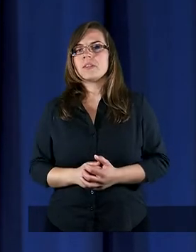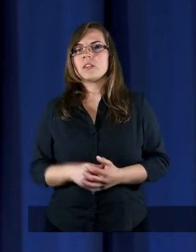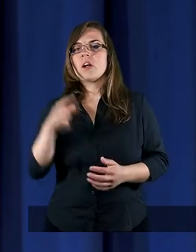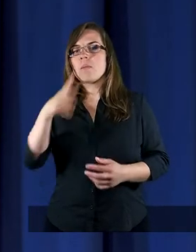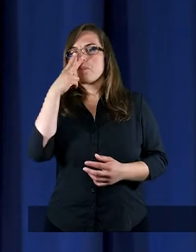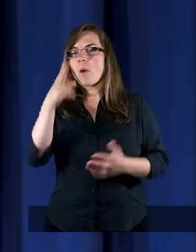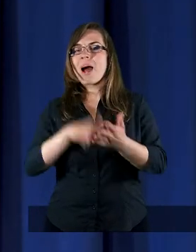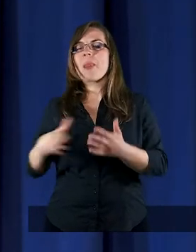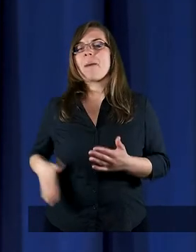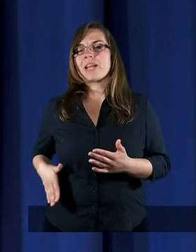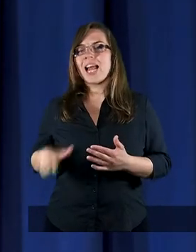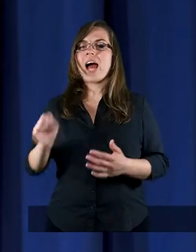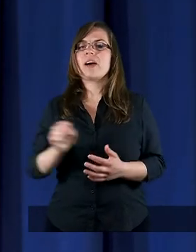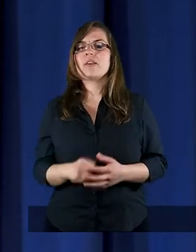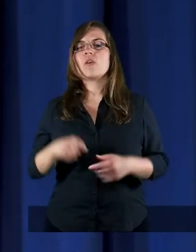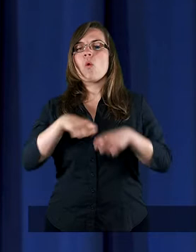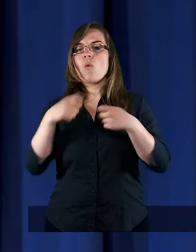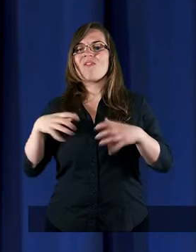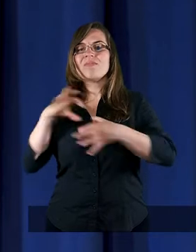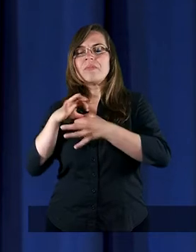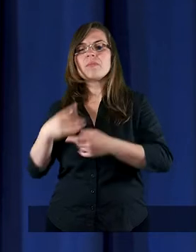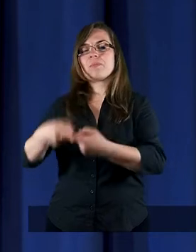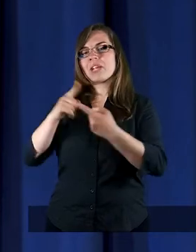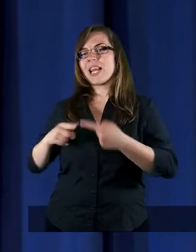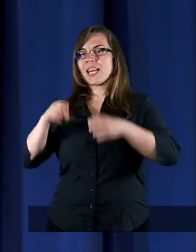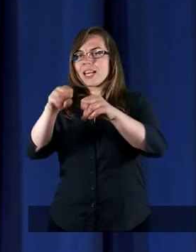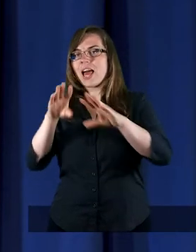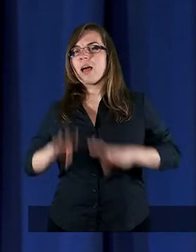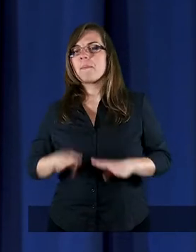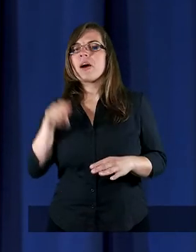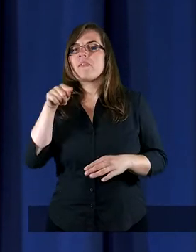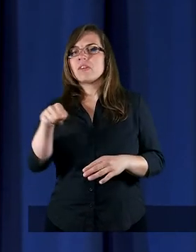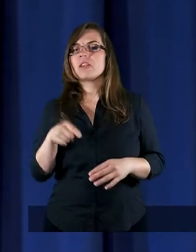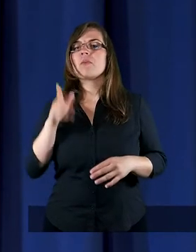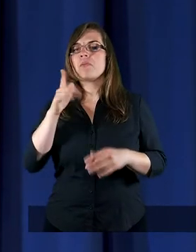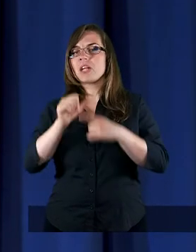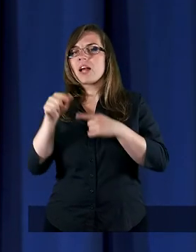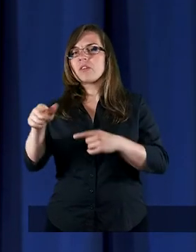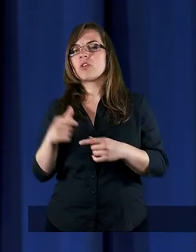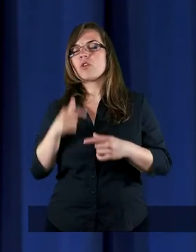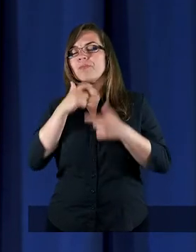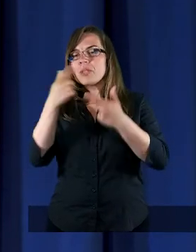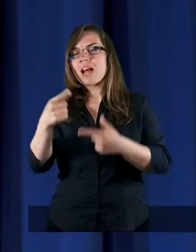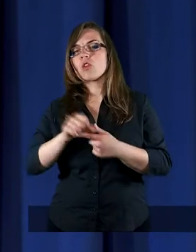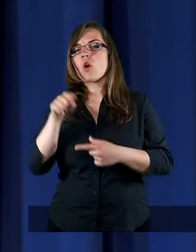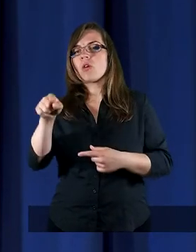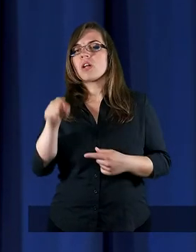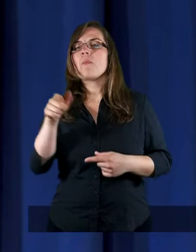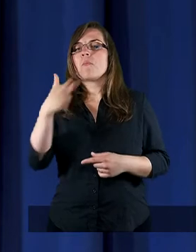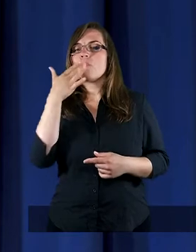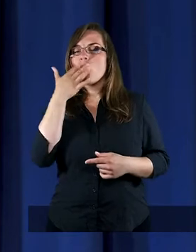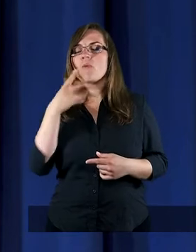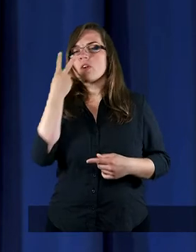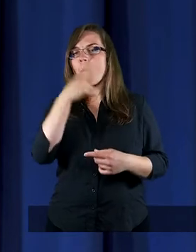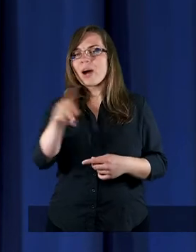Popatrz na psa, uwiązanego przed sklepem, o swym panu myśli i rwie się do niego. Na dwóch